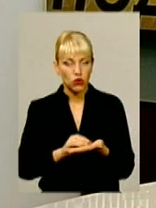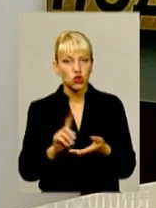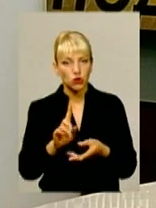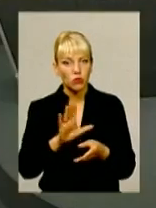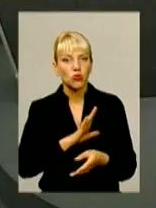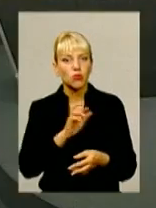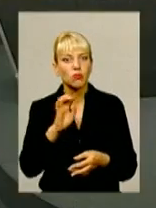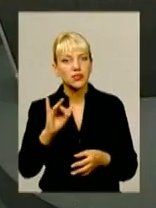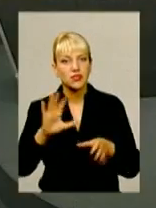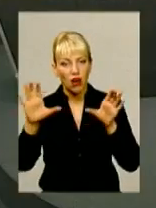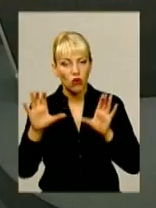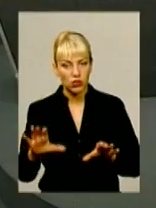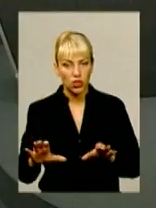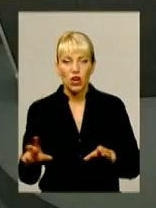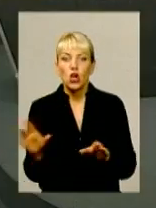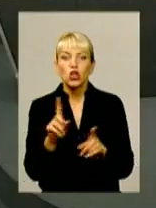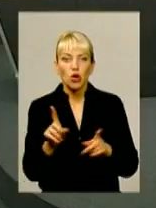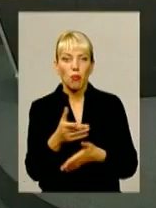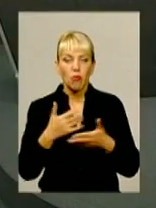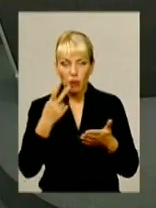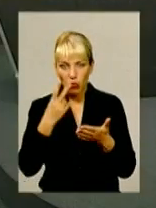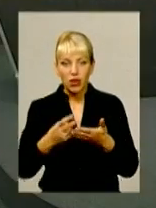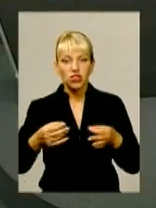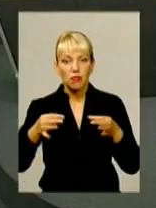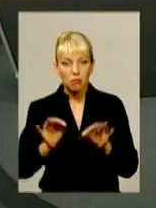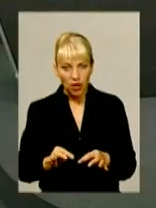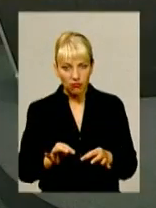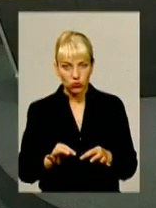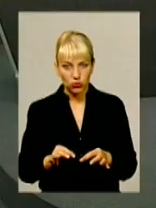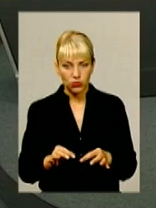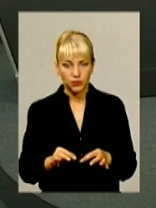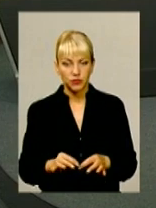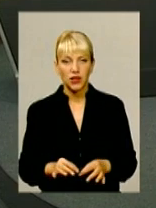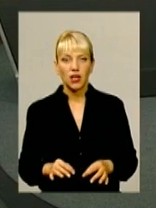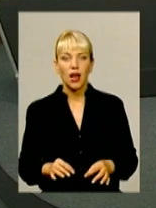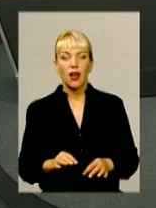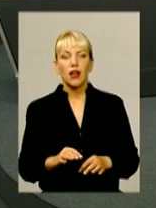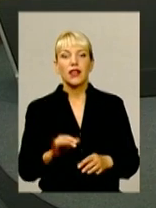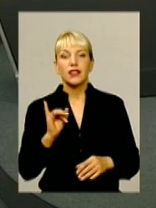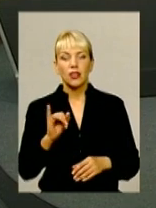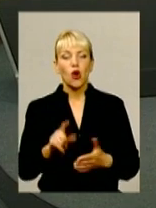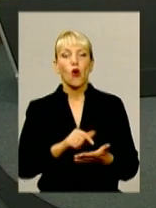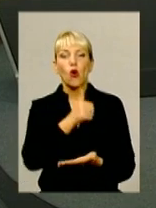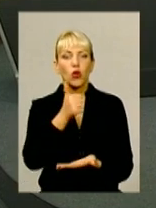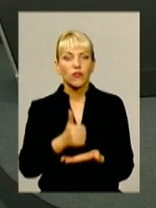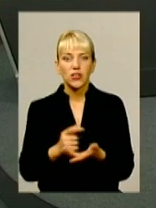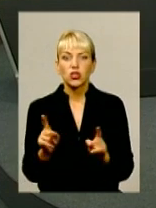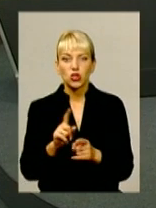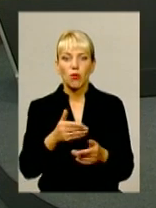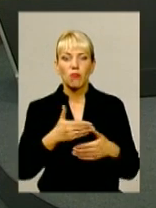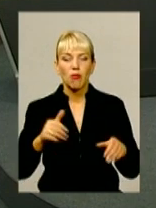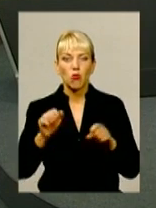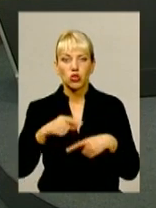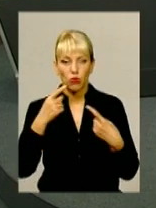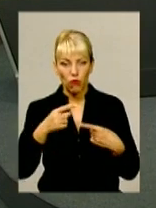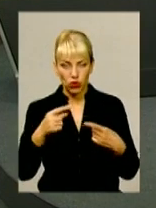ми побачили правду, а не те, що хтось хоче показати, видати за правду. І найголовніше, про що ми можемо сьогодні